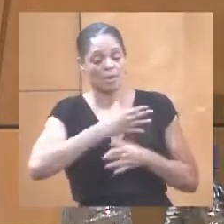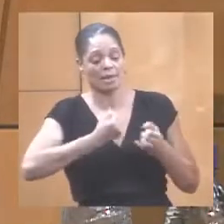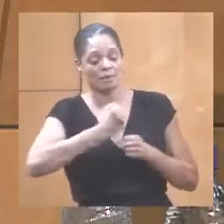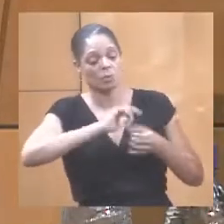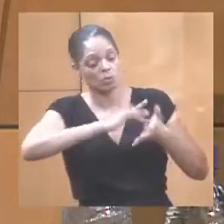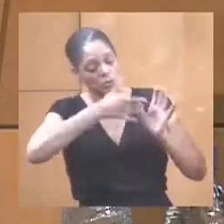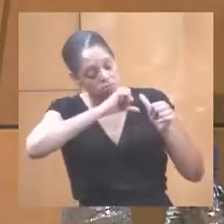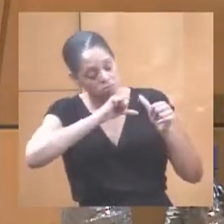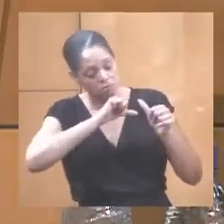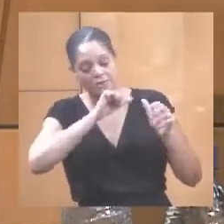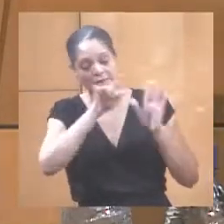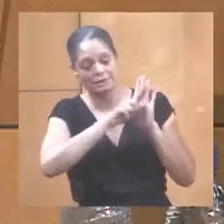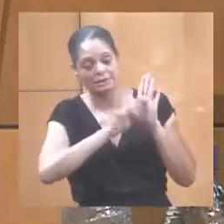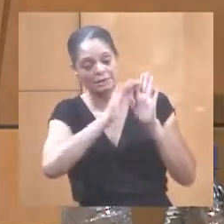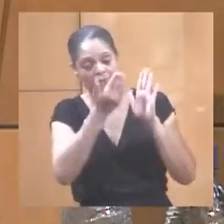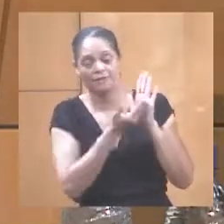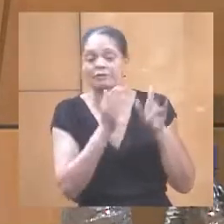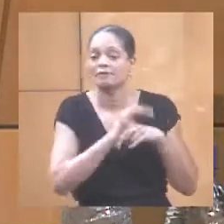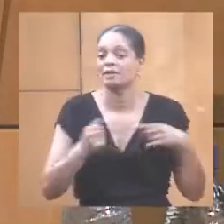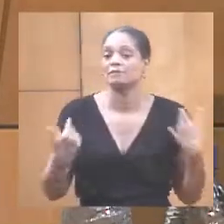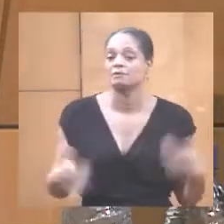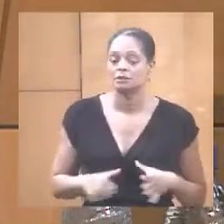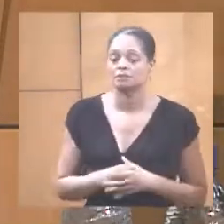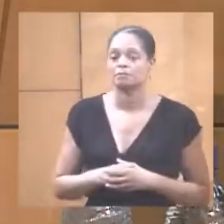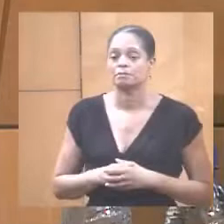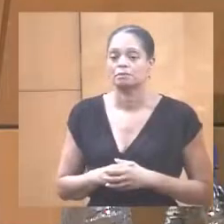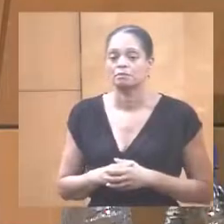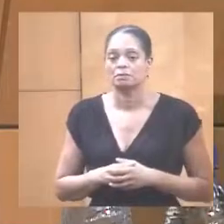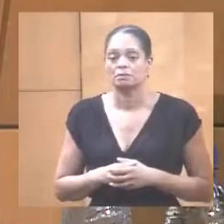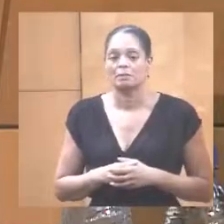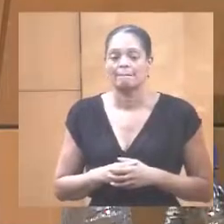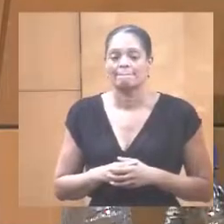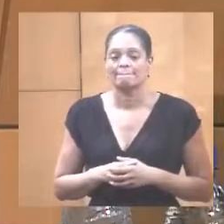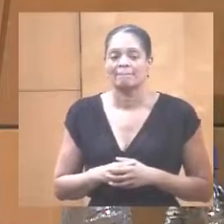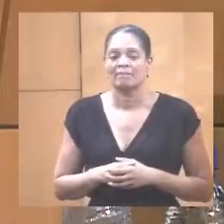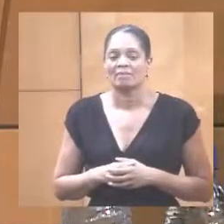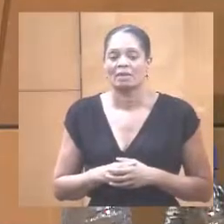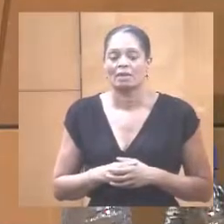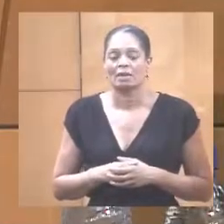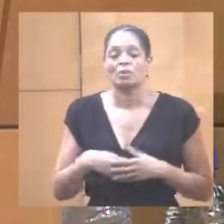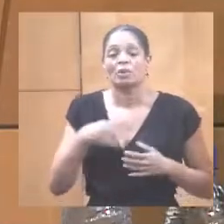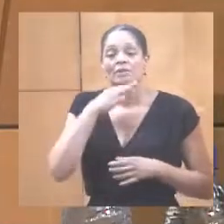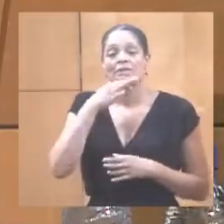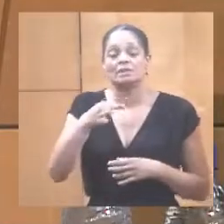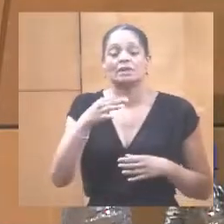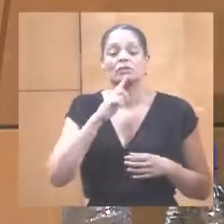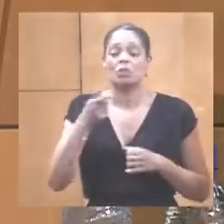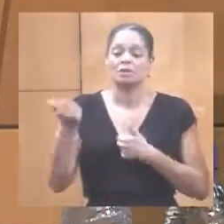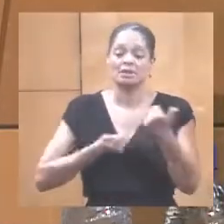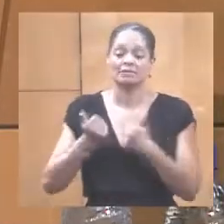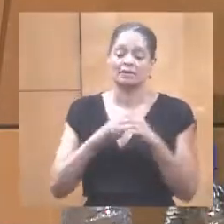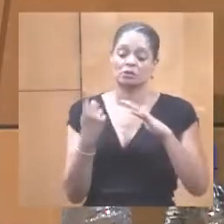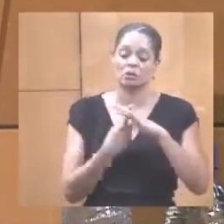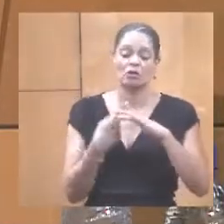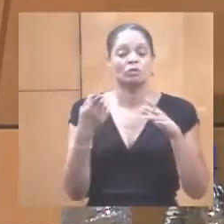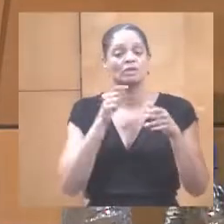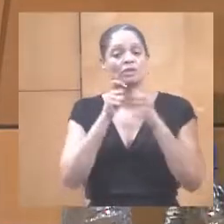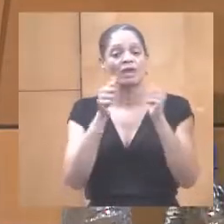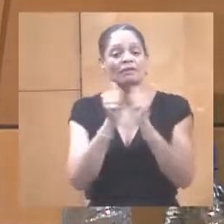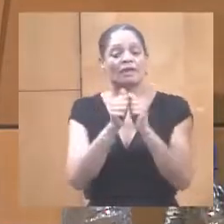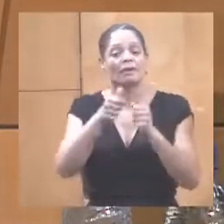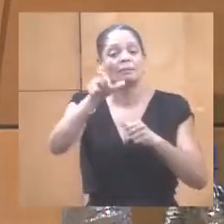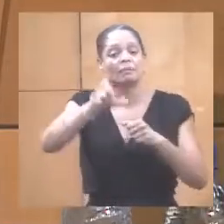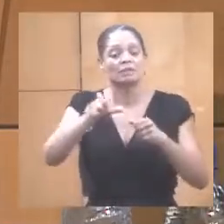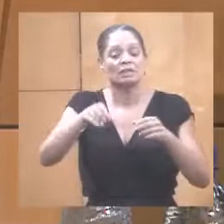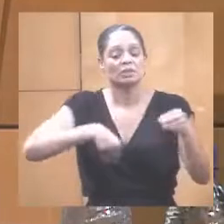dispositifs. Donc, je veux dire à mon collègue, évidemment, il faudrait que le service de l'association se rapproche dessus de la direction de la formation, comme c'est